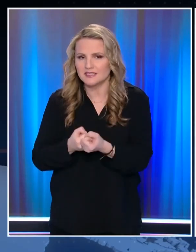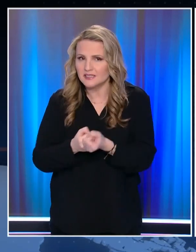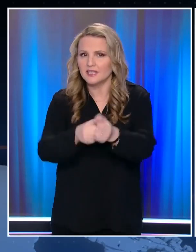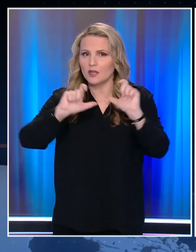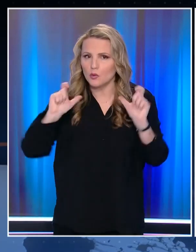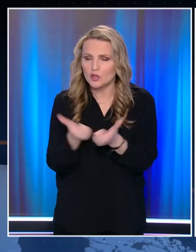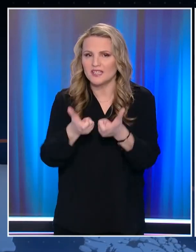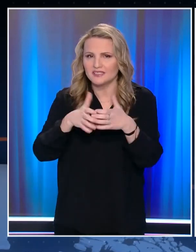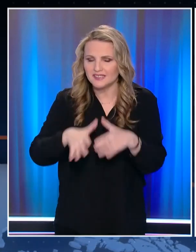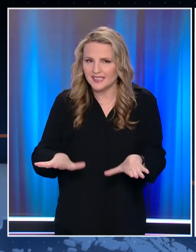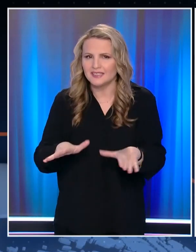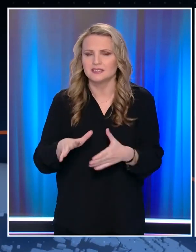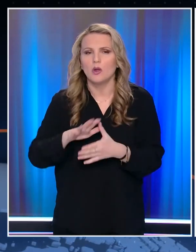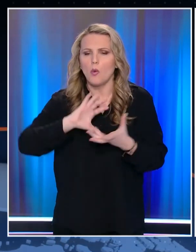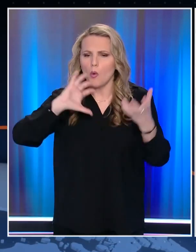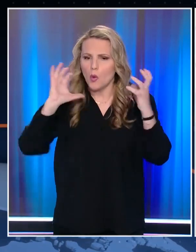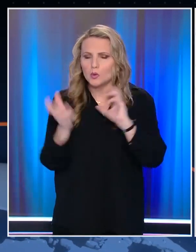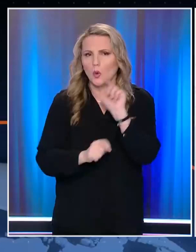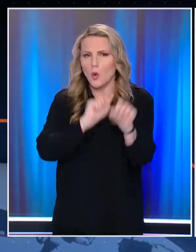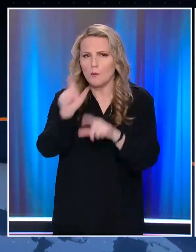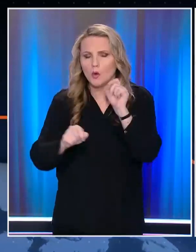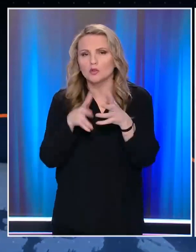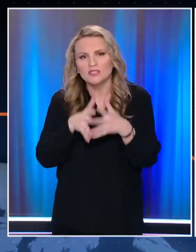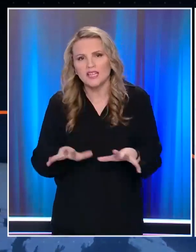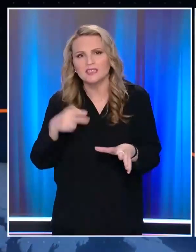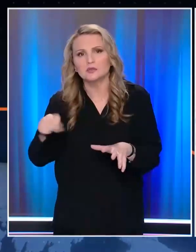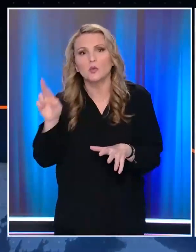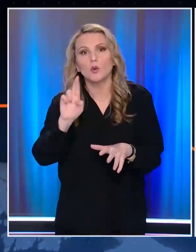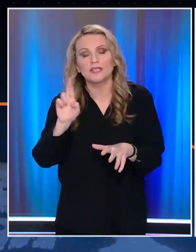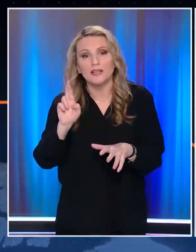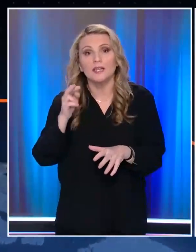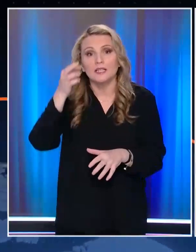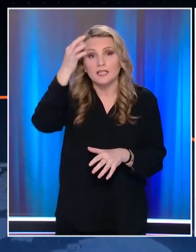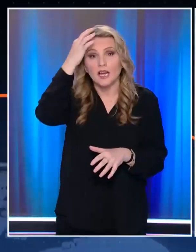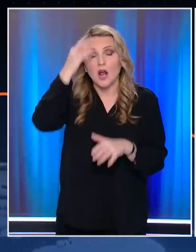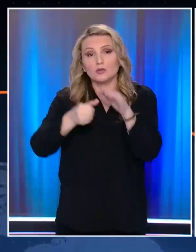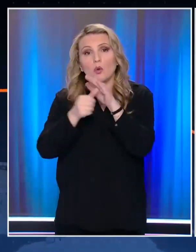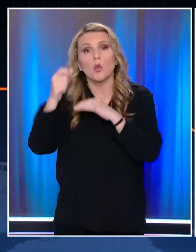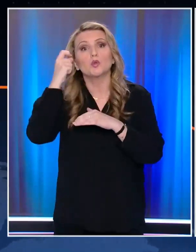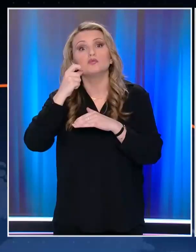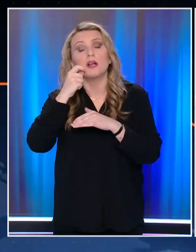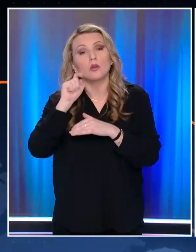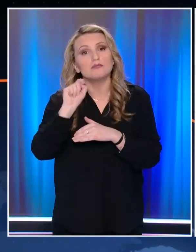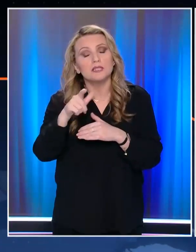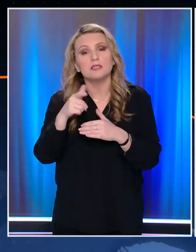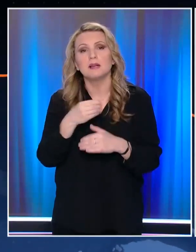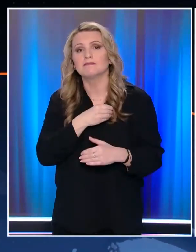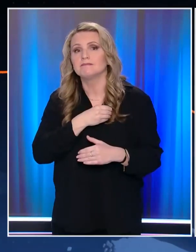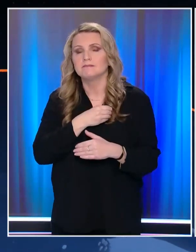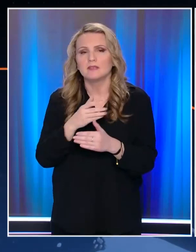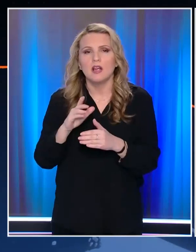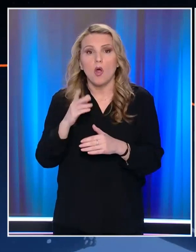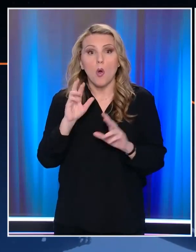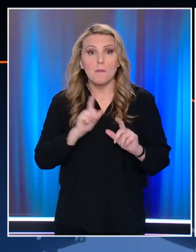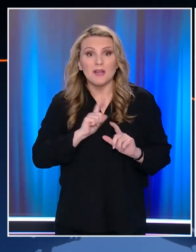συμπαράστασης Από χρήστες σε όλο τον κόσμο Προς τους συγγενείς του ραγιάν Ανάμεσά τους και ο Γάλλος Πρόεδρος Μακρόν Όλοι ήλπιζαν σε ένα θαύμα Αλλά ο